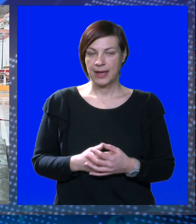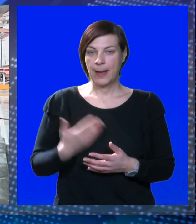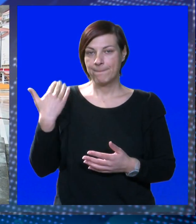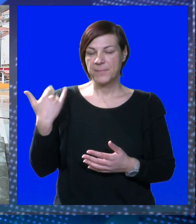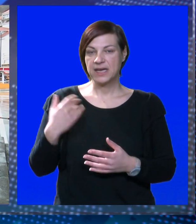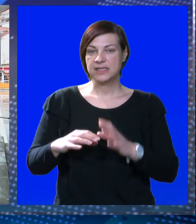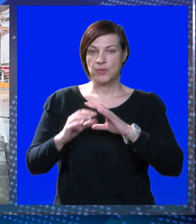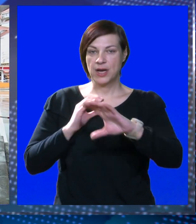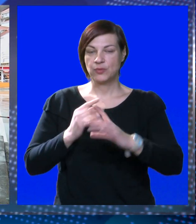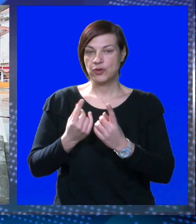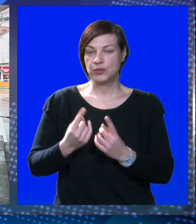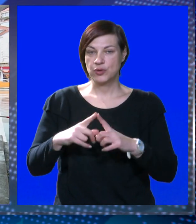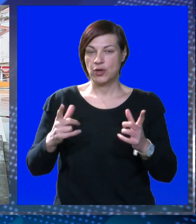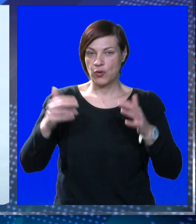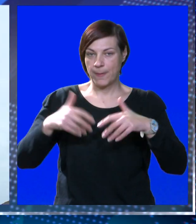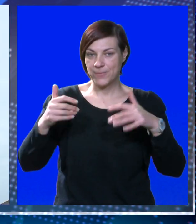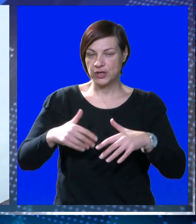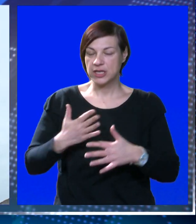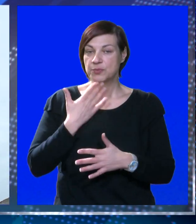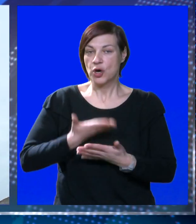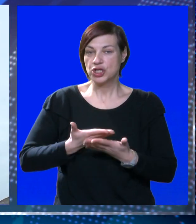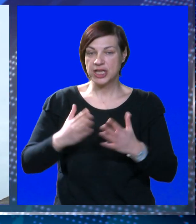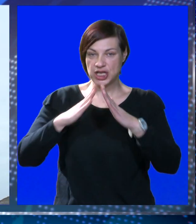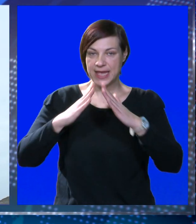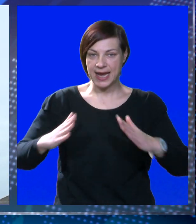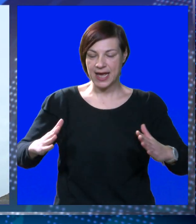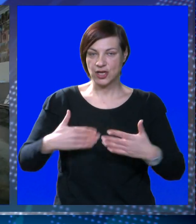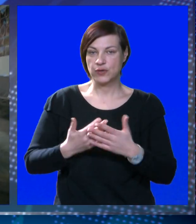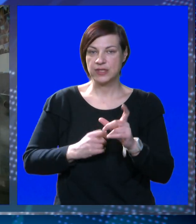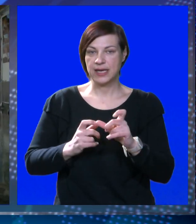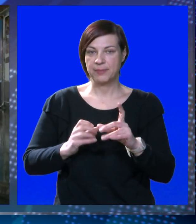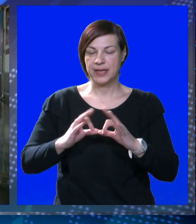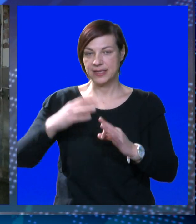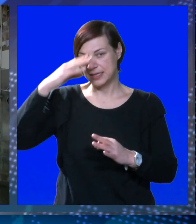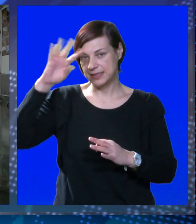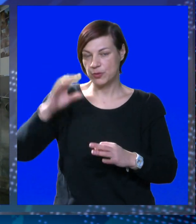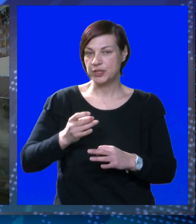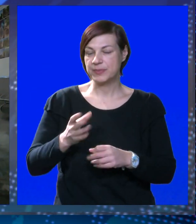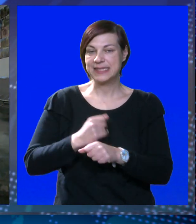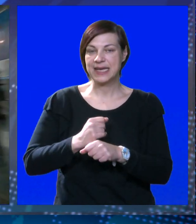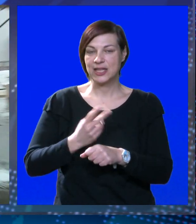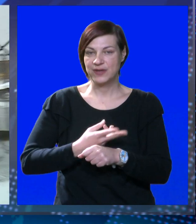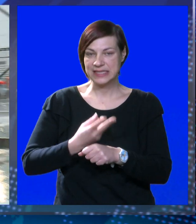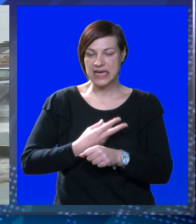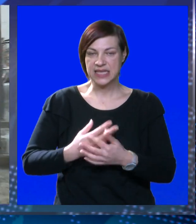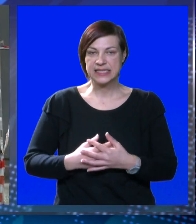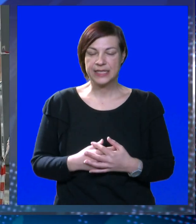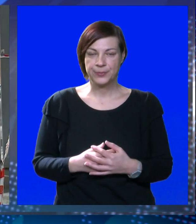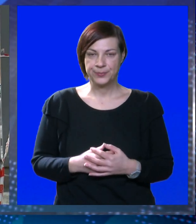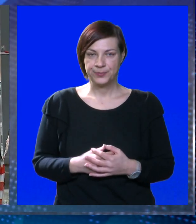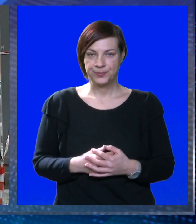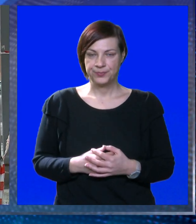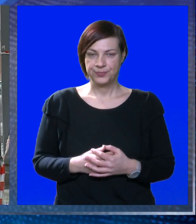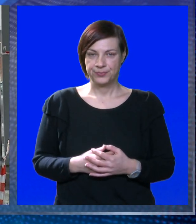Bili smo na autobusnom koludvoru koji prokišnjava zbog oštećenja na krovu. Iz Libertasa obećali skore radove na sanaciji.